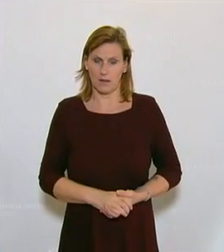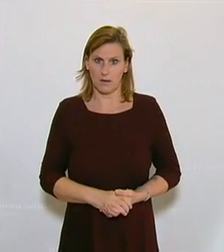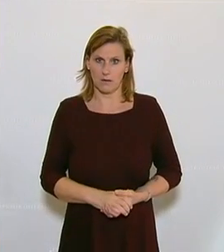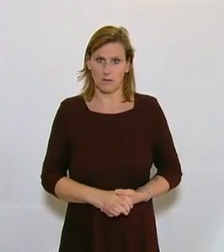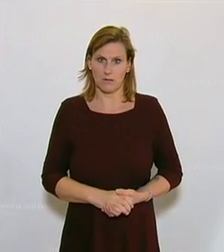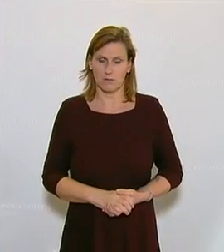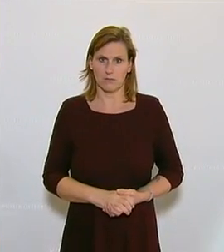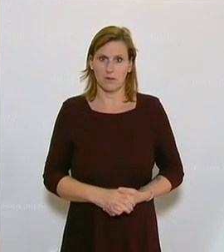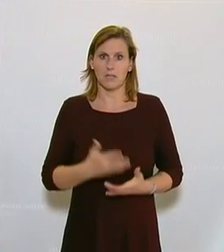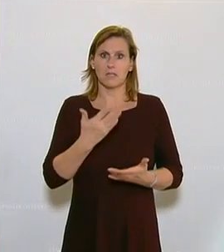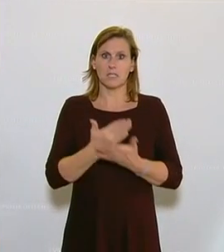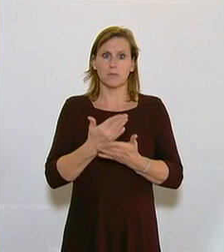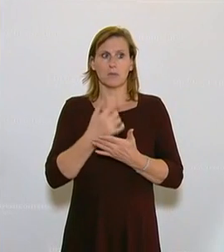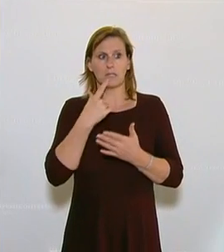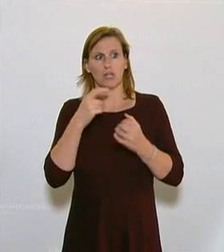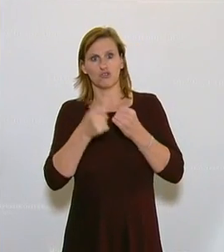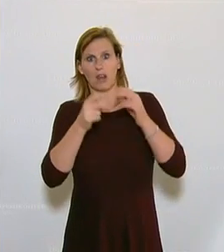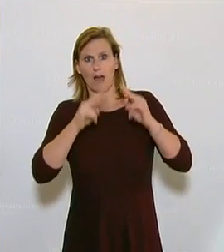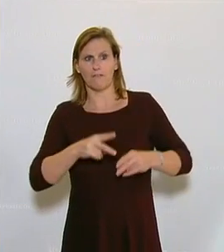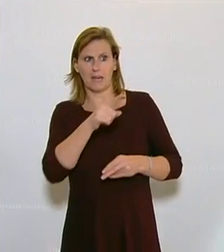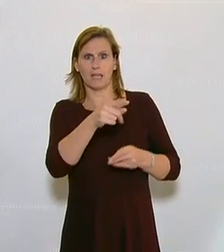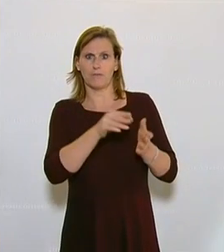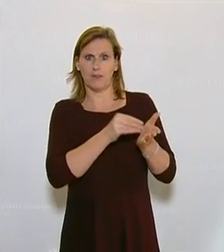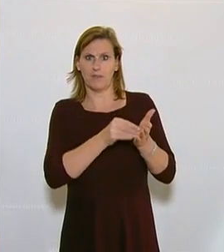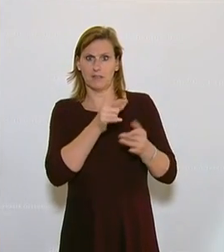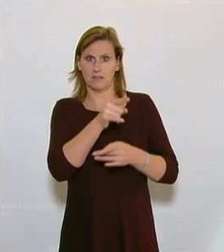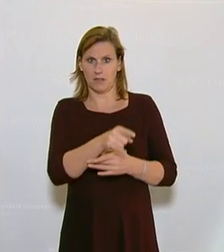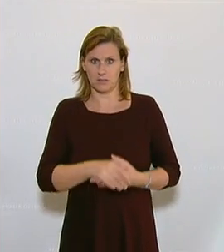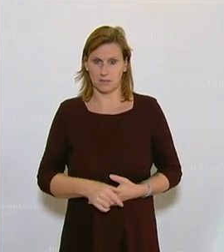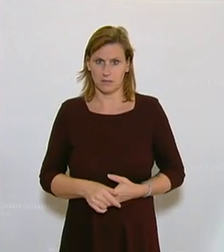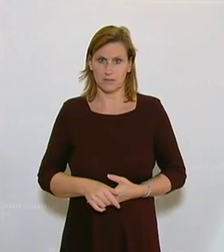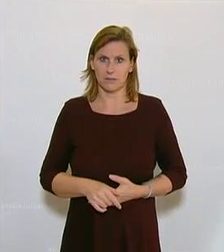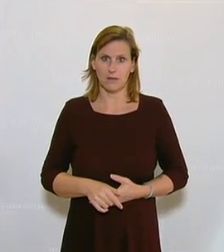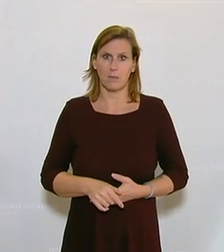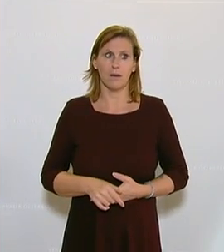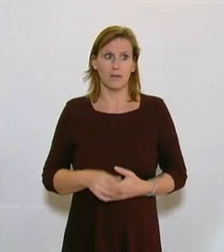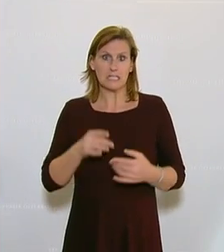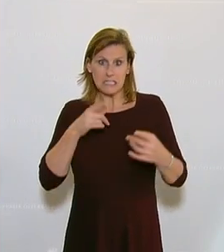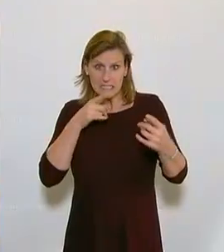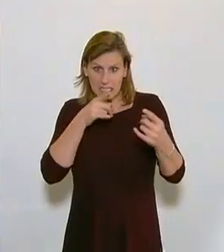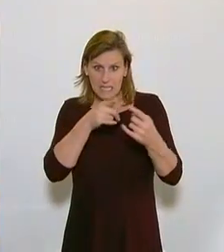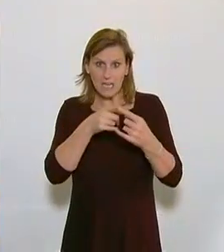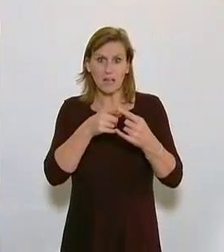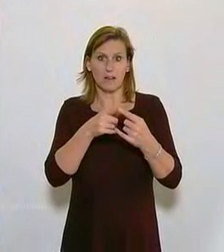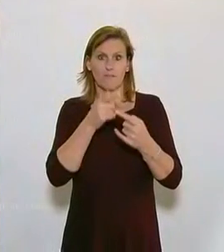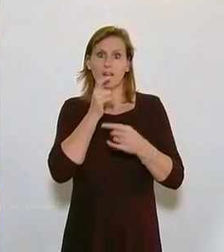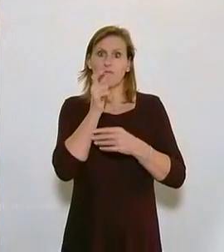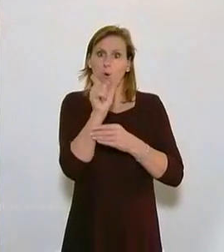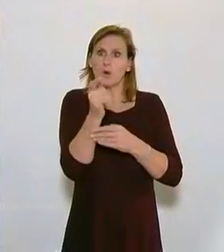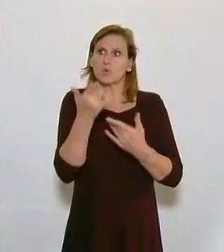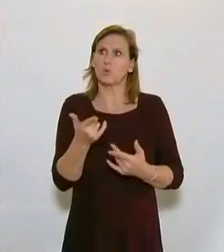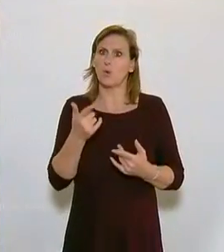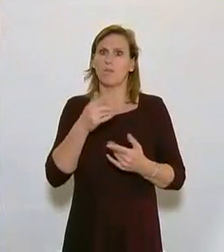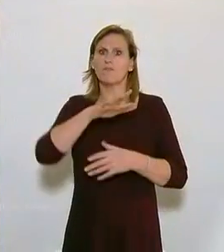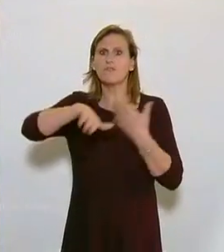vielleicht das Strafrecht anzusetzen. Aber letztendlich kommen wir dorthin, wenn wir diese Begriffe so